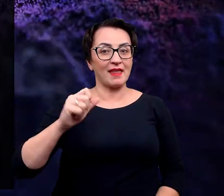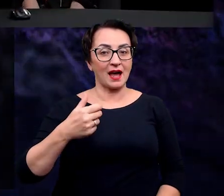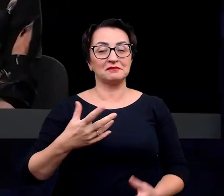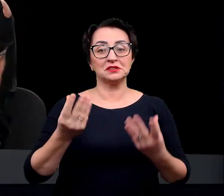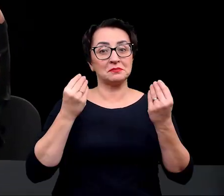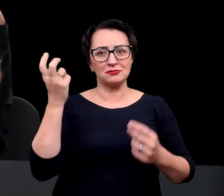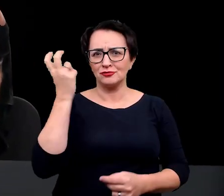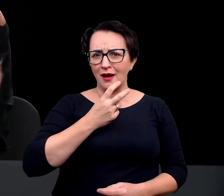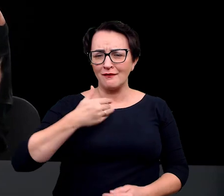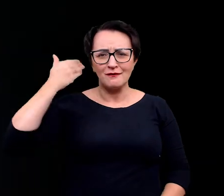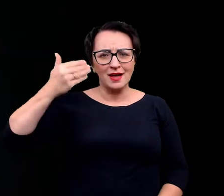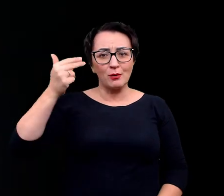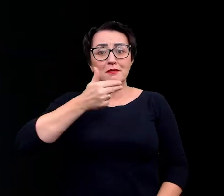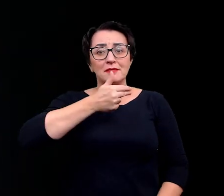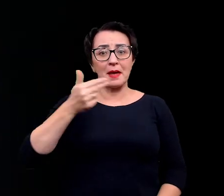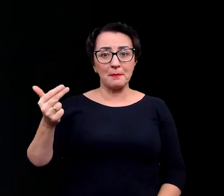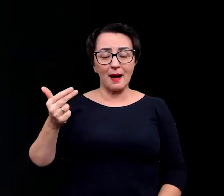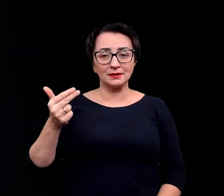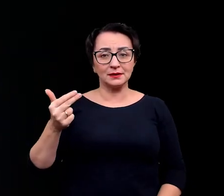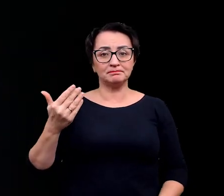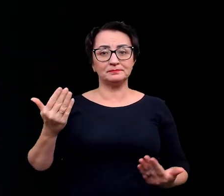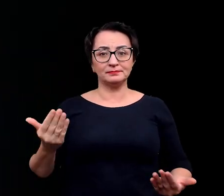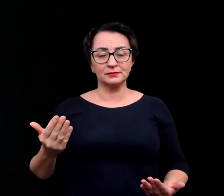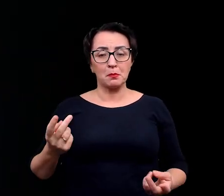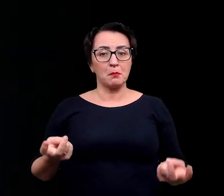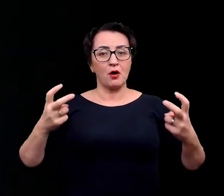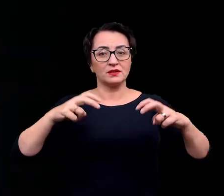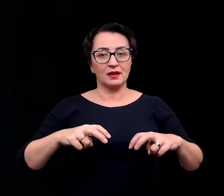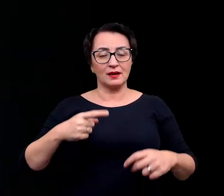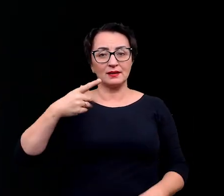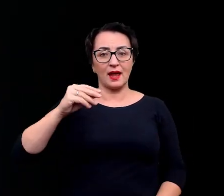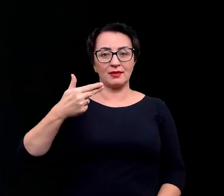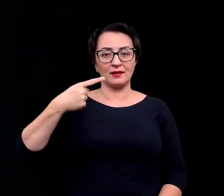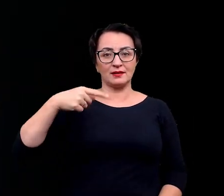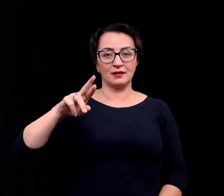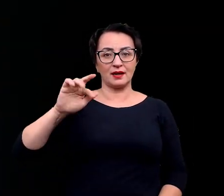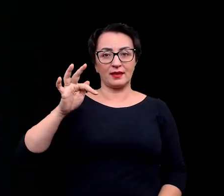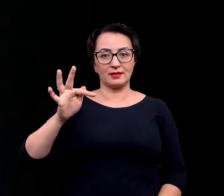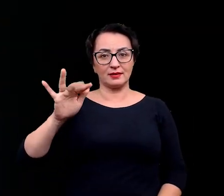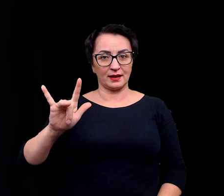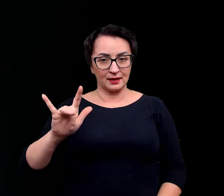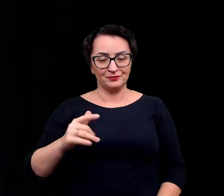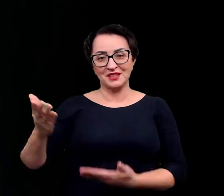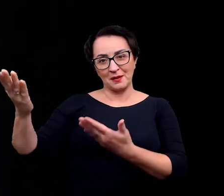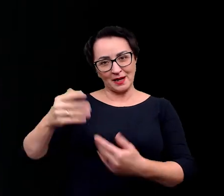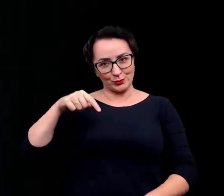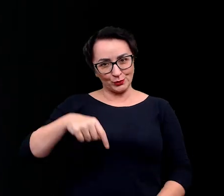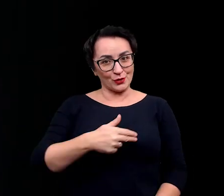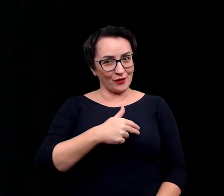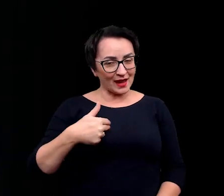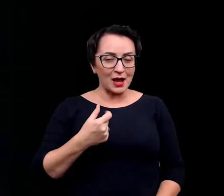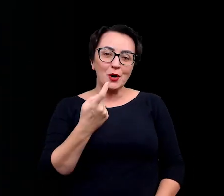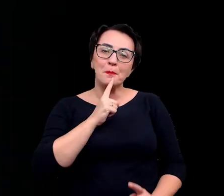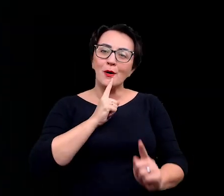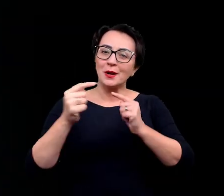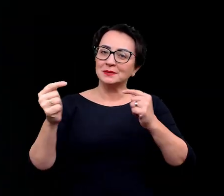Dziękujemy Marcinu za fascynujący wykład dotyczący powstawania dendrytów. Zapraszam cię tutaj do